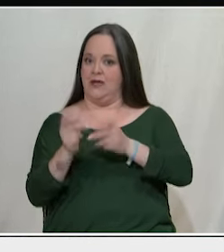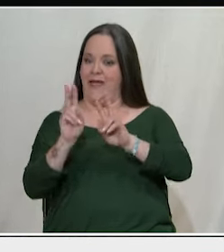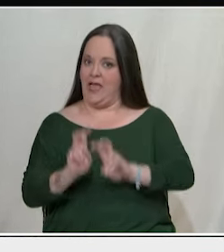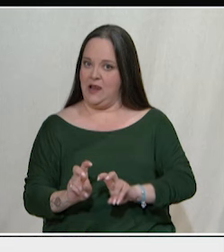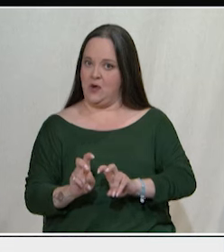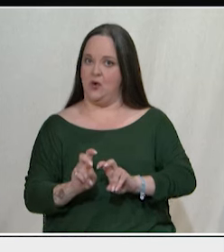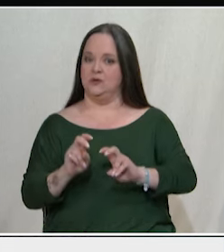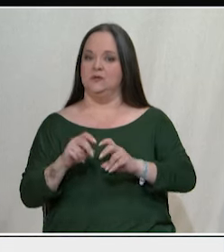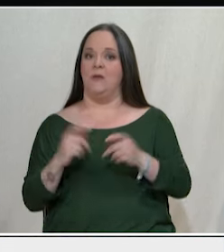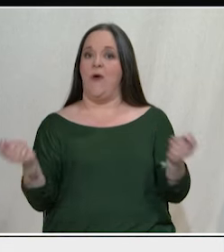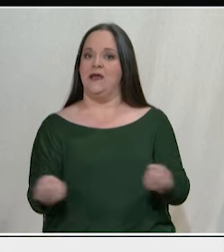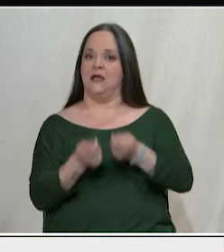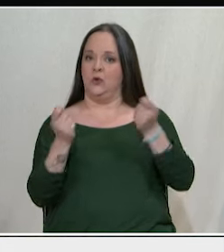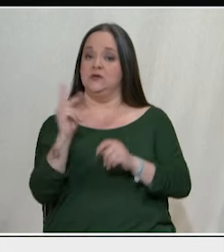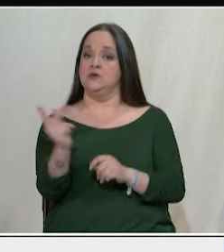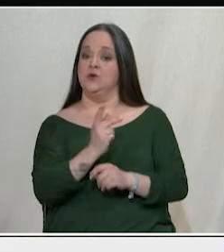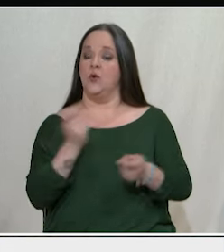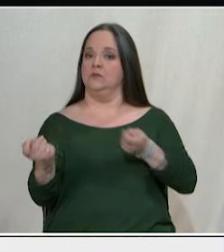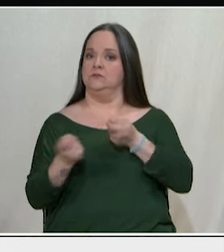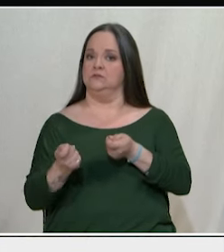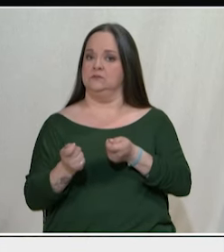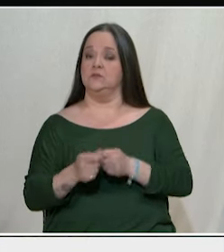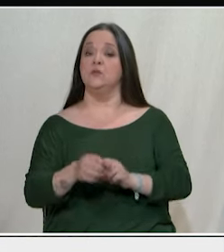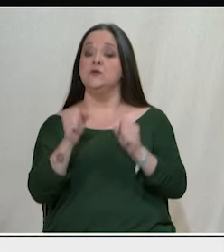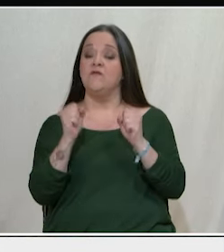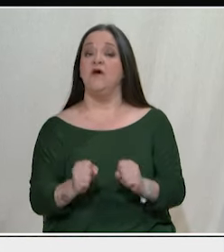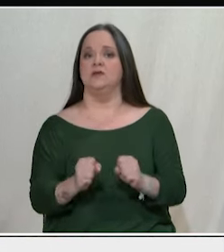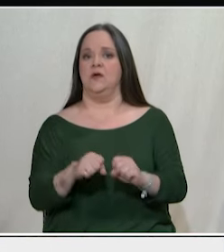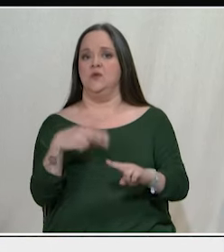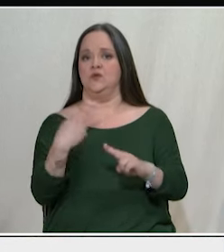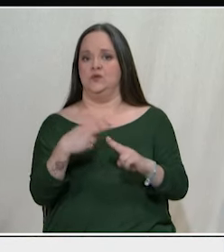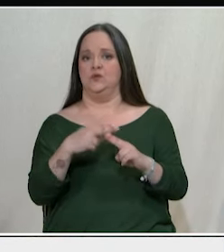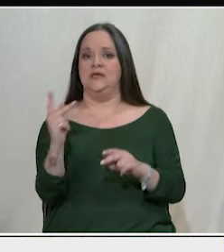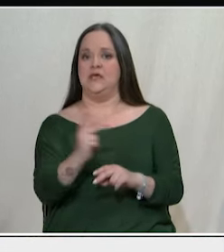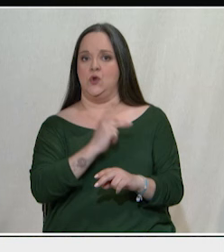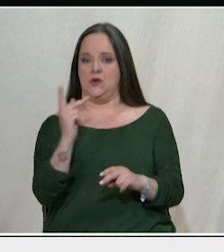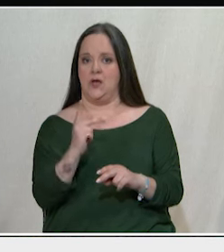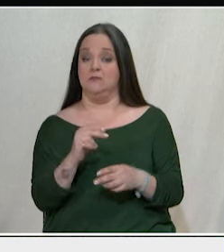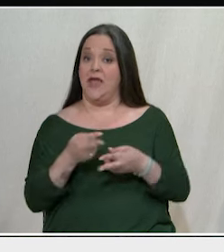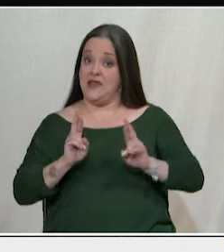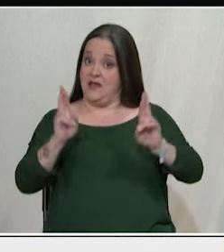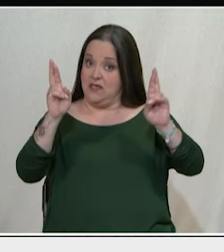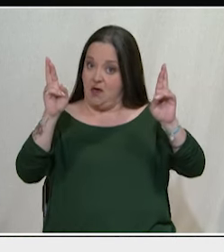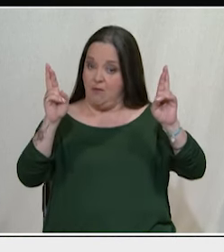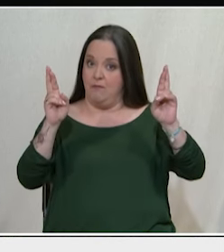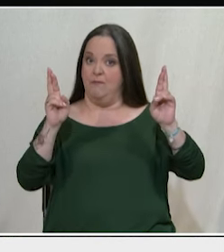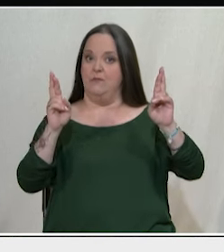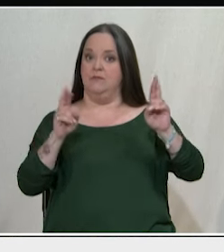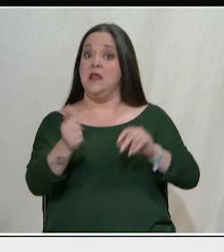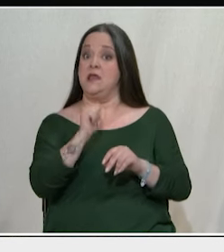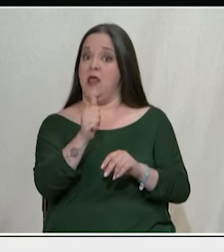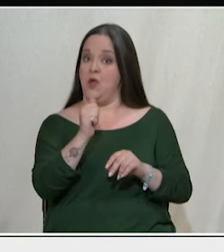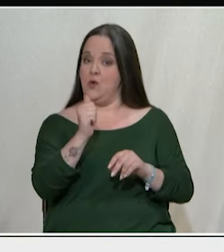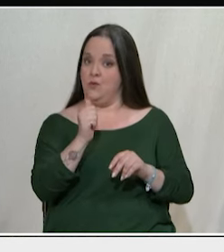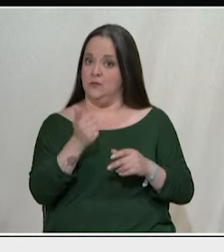αυτά τα οποία είναι βασικά για την επιβίωση μιας κοινωνίας με σύγχρονους όρους. Η ενέργεια, το νερό,